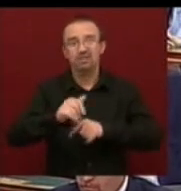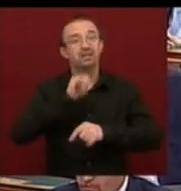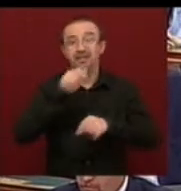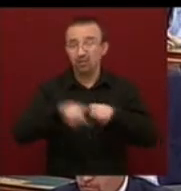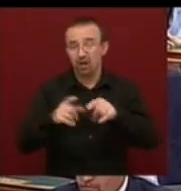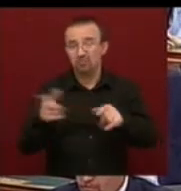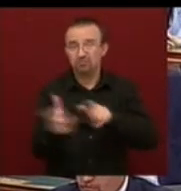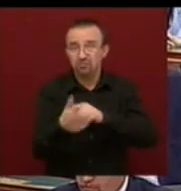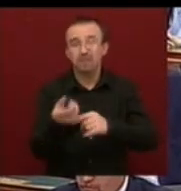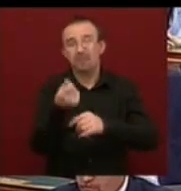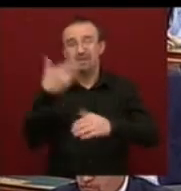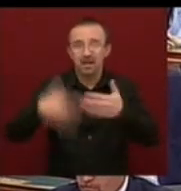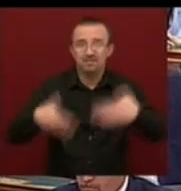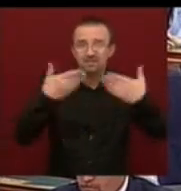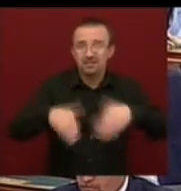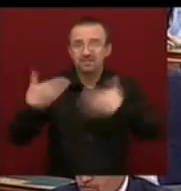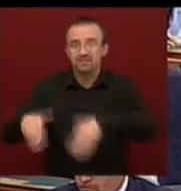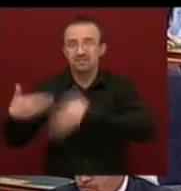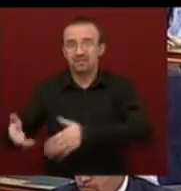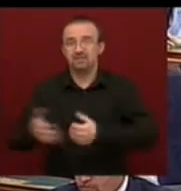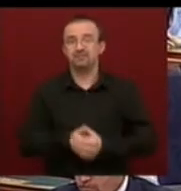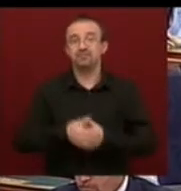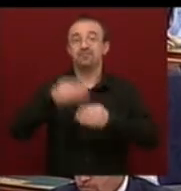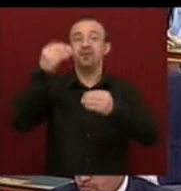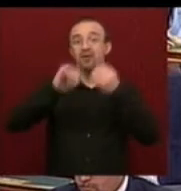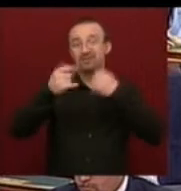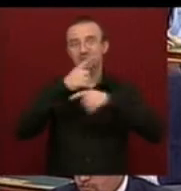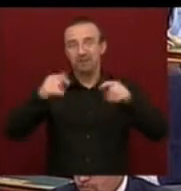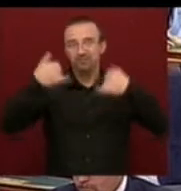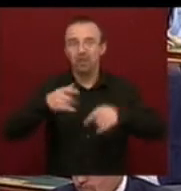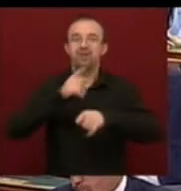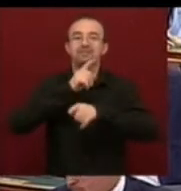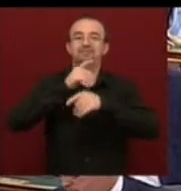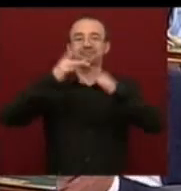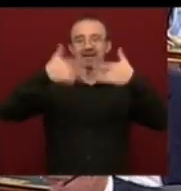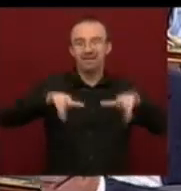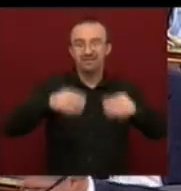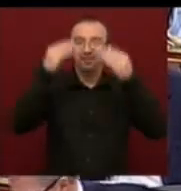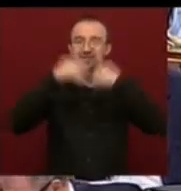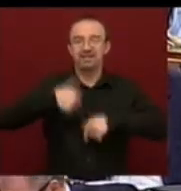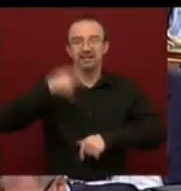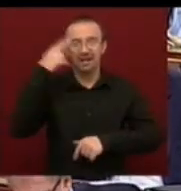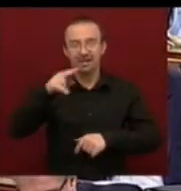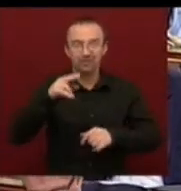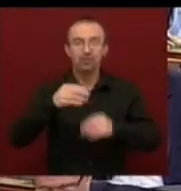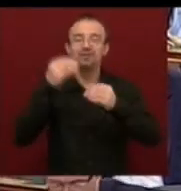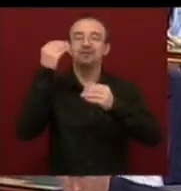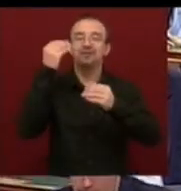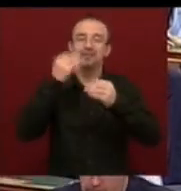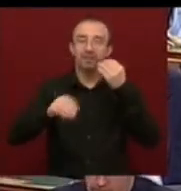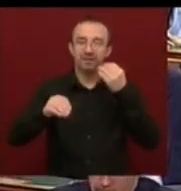luk, ami mindig kifolyik a pénz. Azért is másma egy helyzet, tisztelt elnök úr, mert